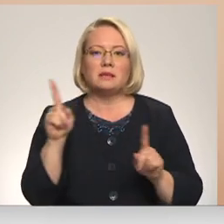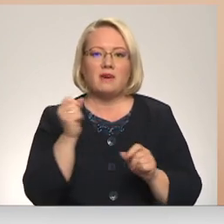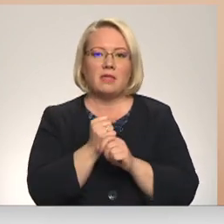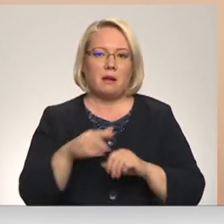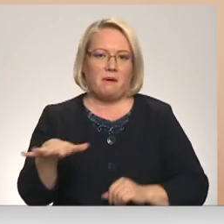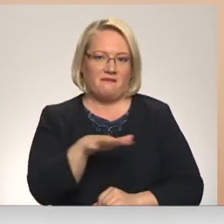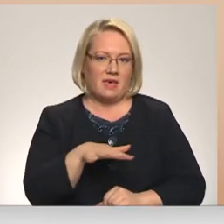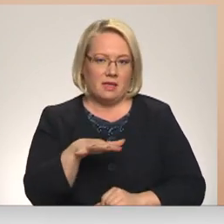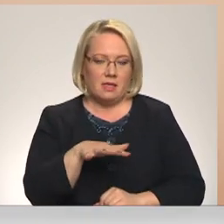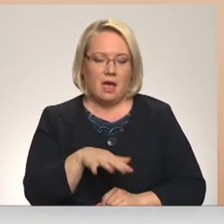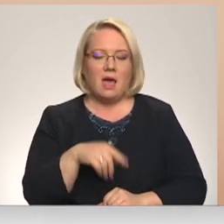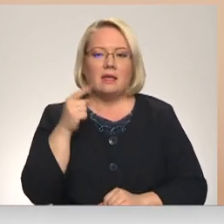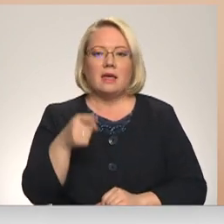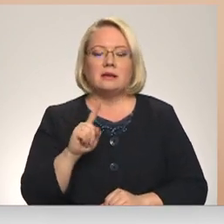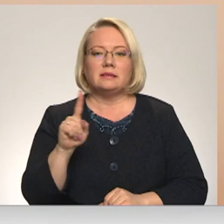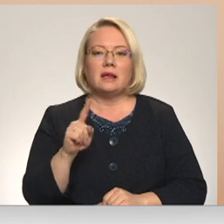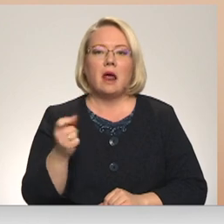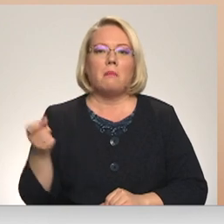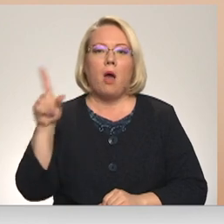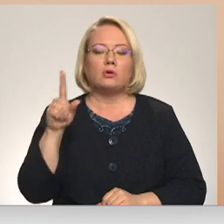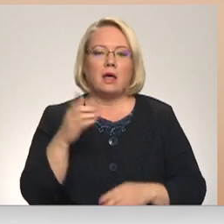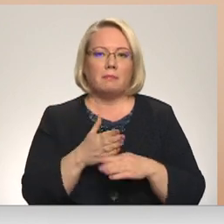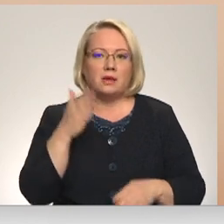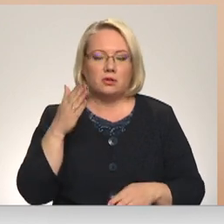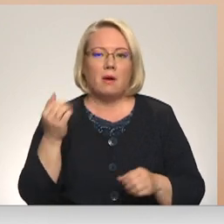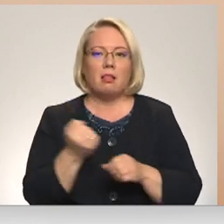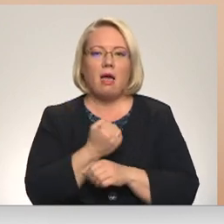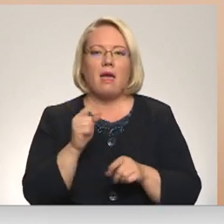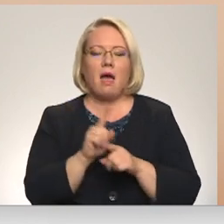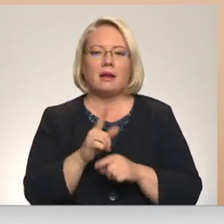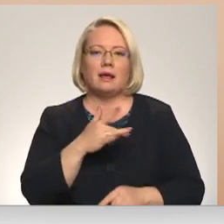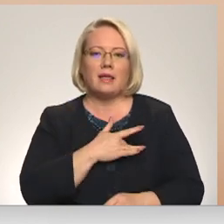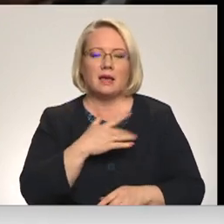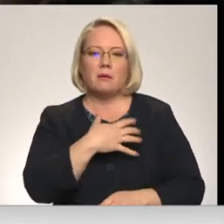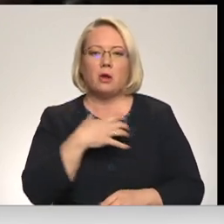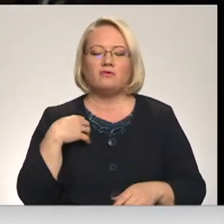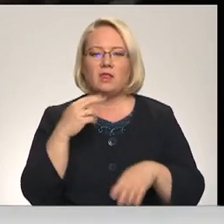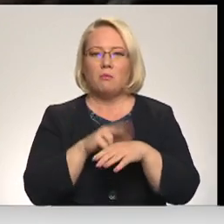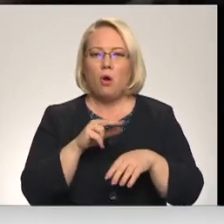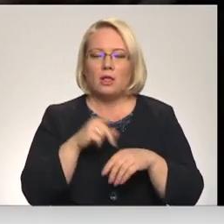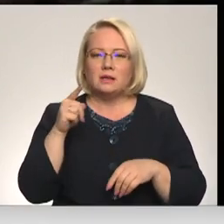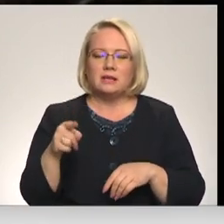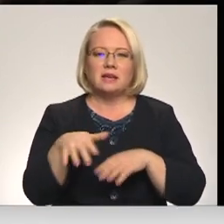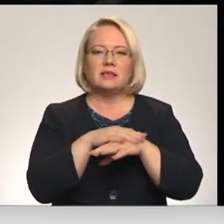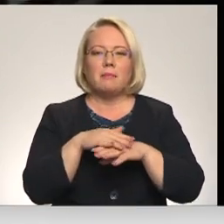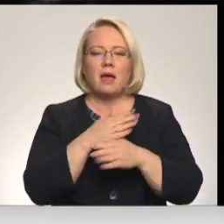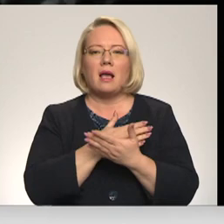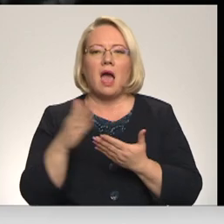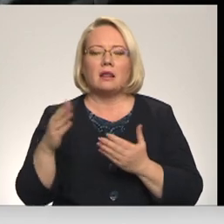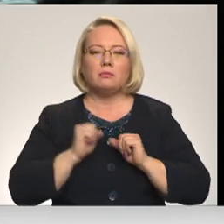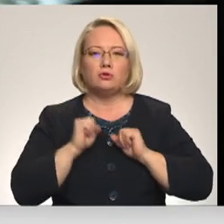Savai veidām viņš arī ir ar paaugstinātu bīstamību, lai arī liekas, ka pašvaldības policija ir vairāk šīta sabiedriskās kārtības nodrošināšana.